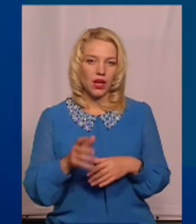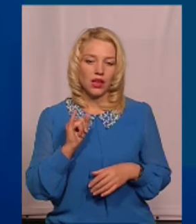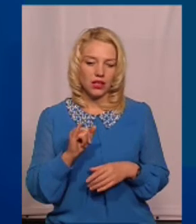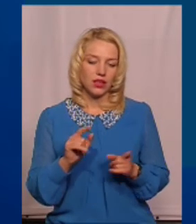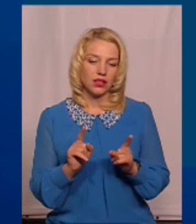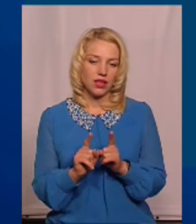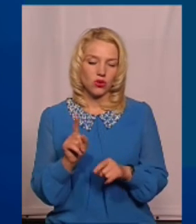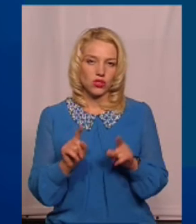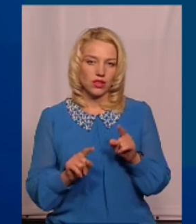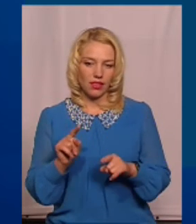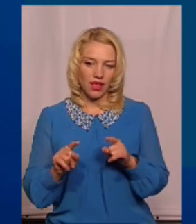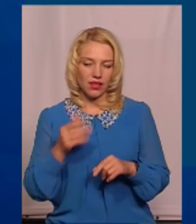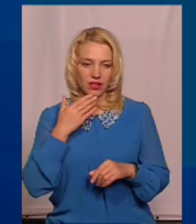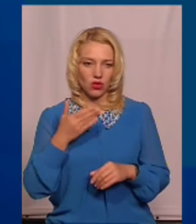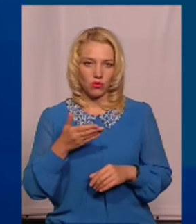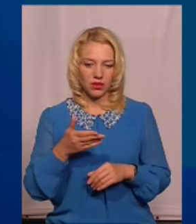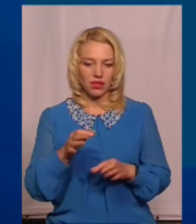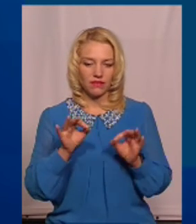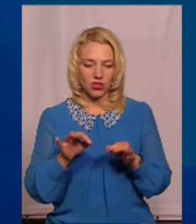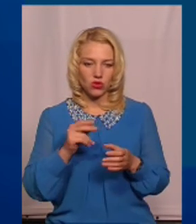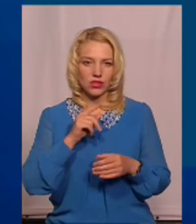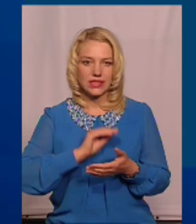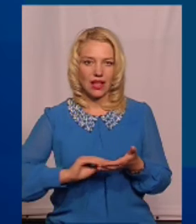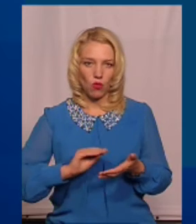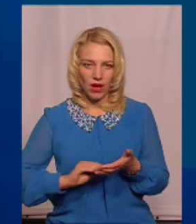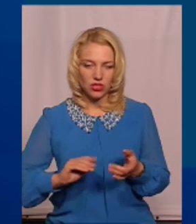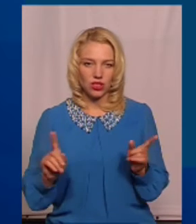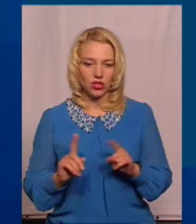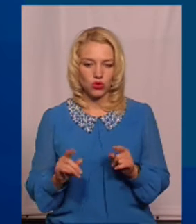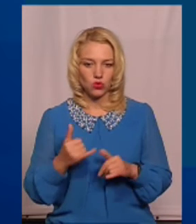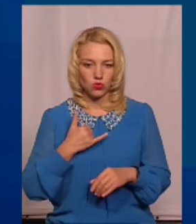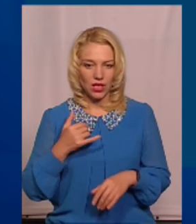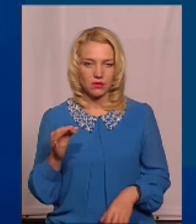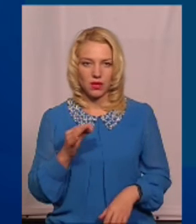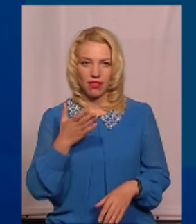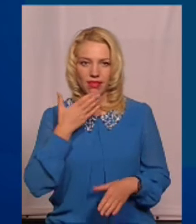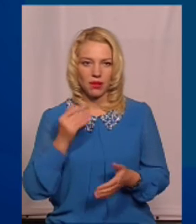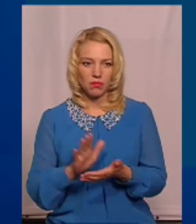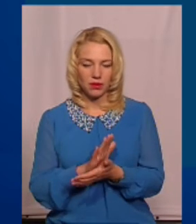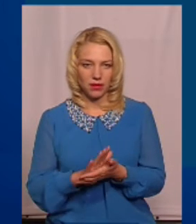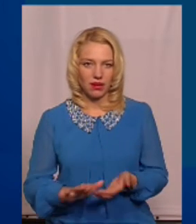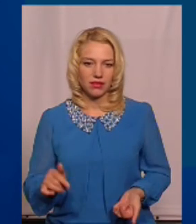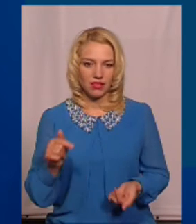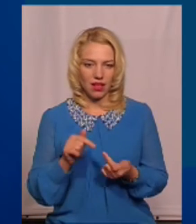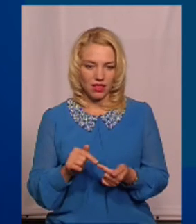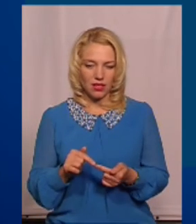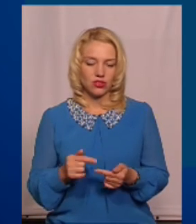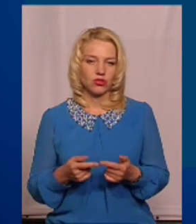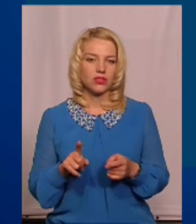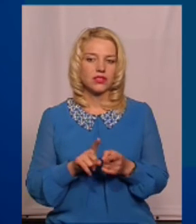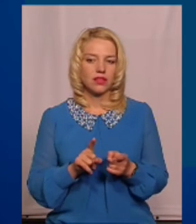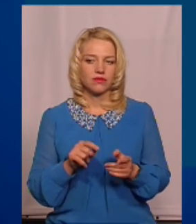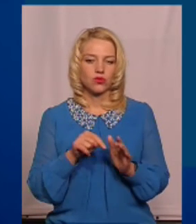деякі коментатори вірно зауважили, що в нас вбиральні не прибирають належним чином. Це насамперед